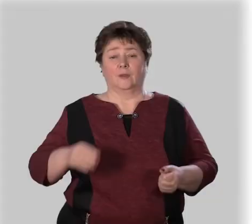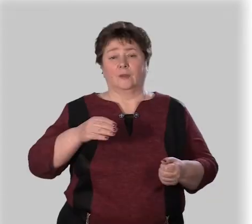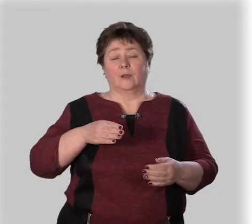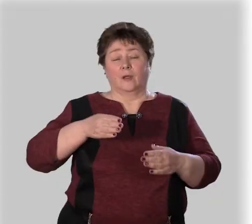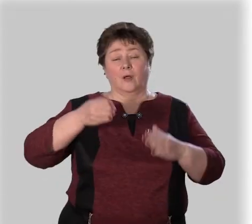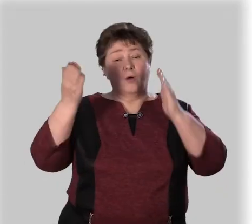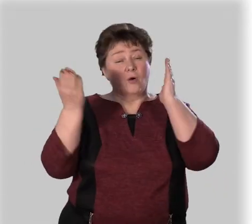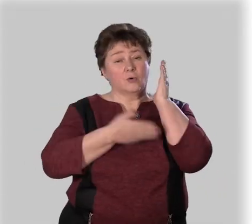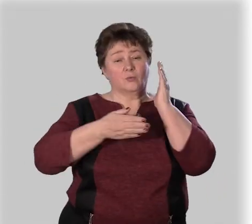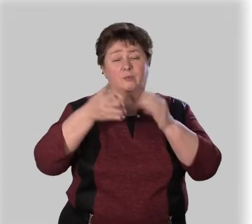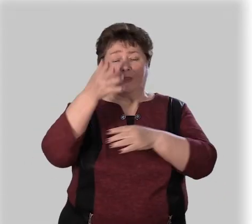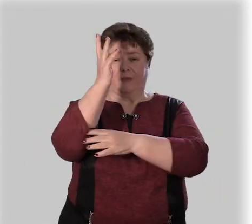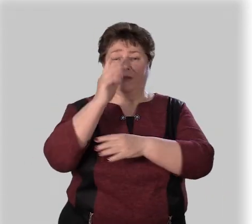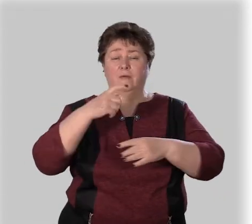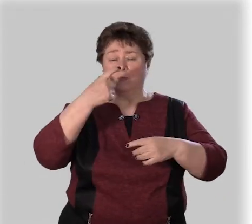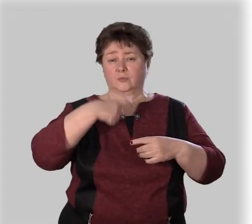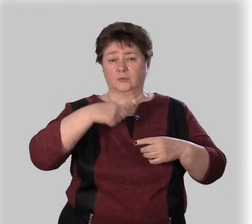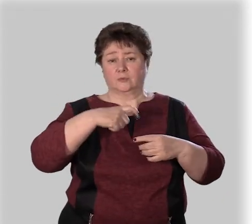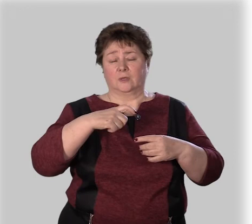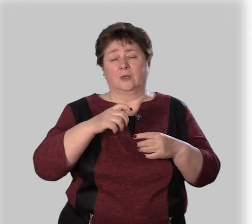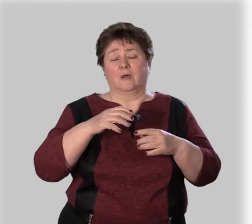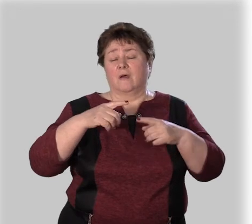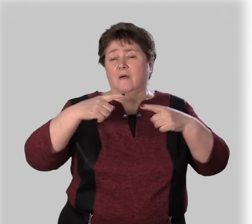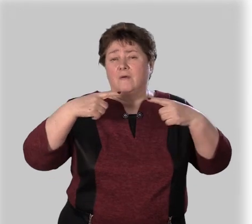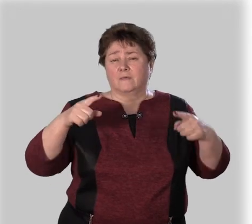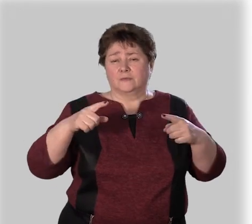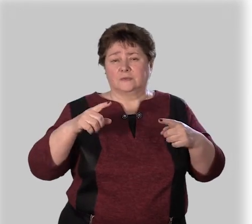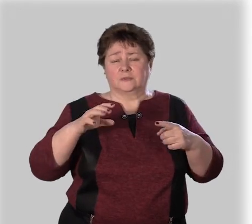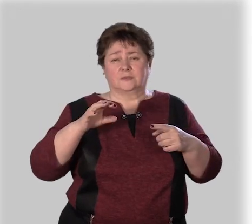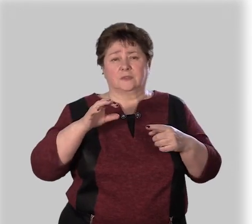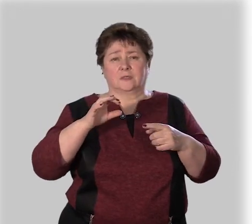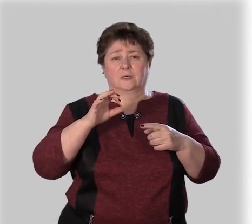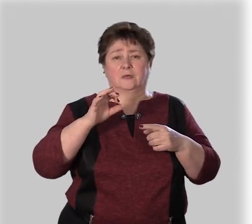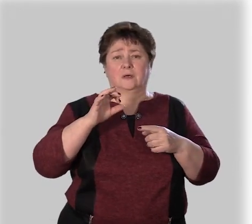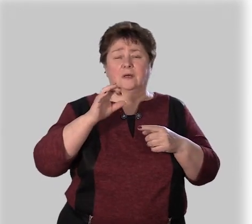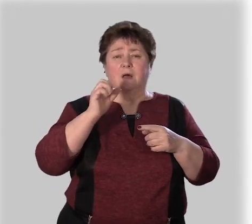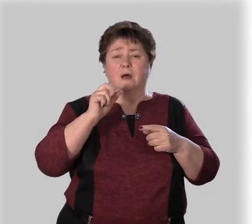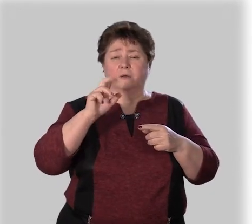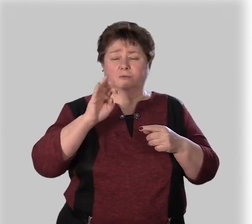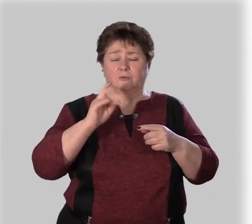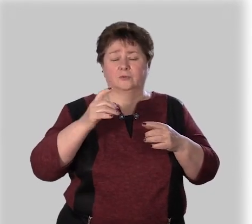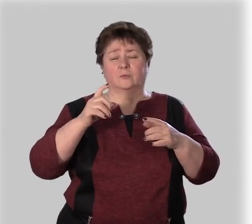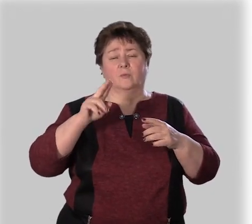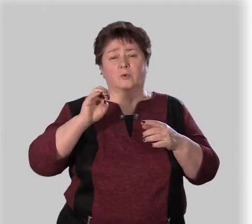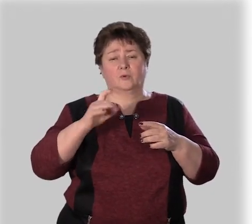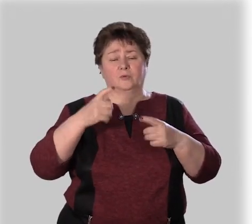Руби дерево по себе Всяк аксион про себя умен